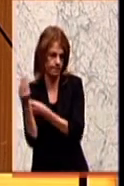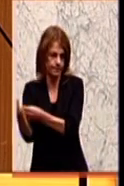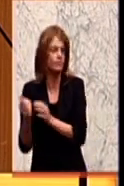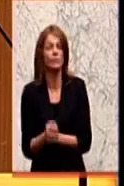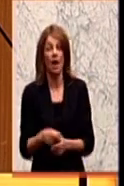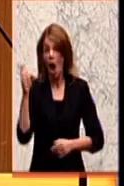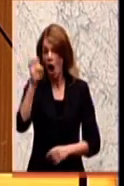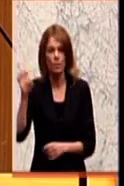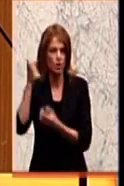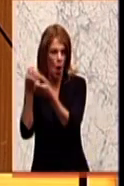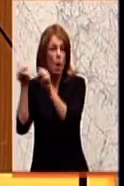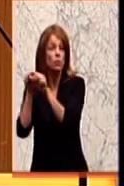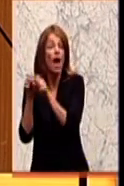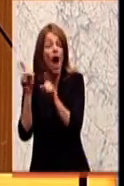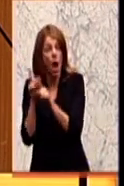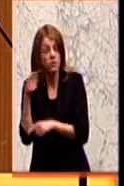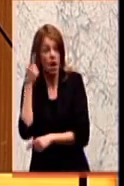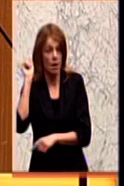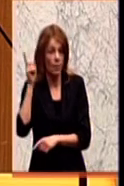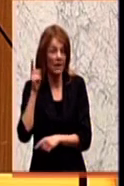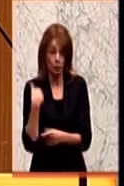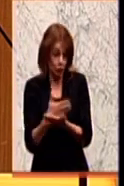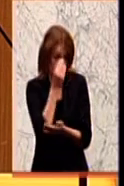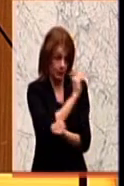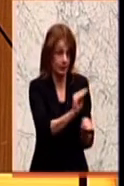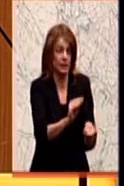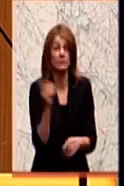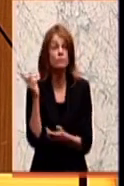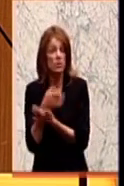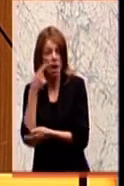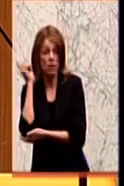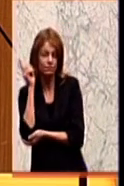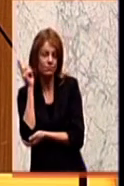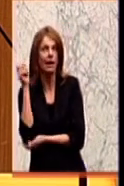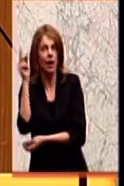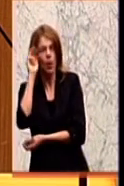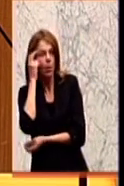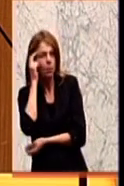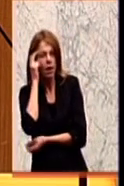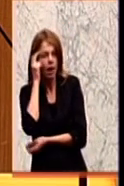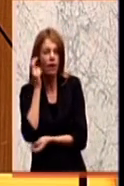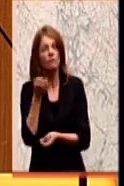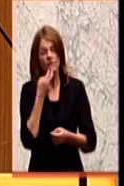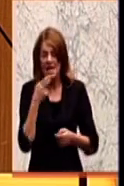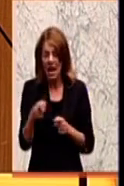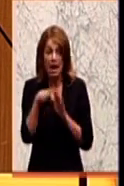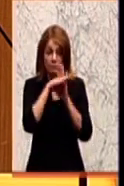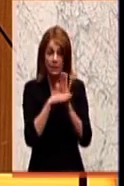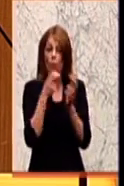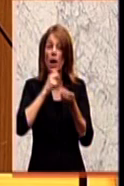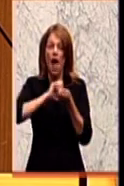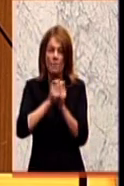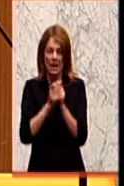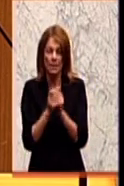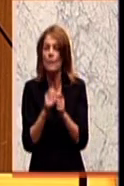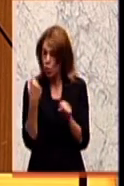betont auch, und das habe ich bereits darauf hingewiesen, dass trotz ihrer Überlegungen, die Richtlinie abzuändern, natürlich die Richtlinie umzusetzen